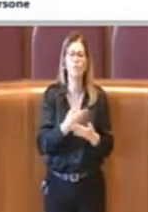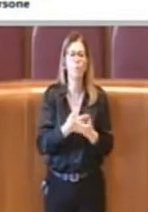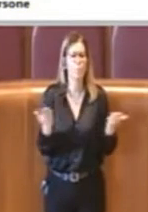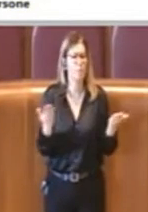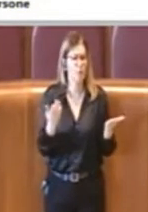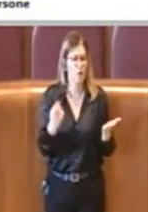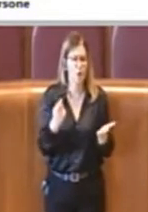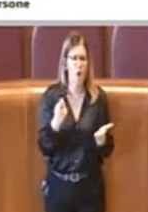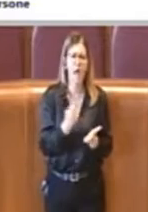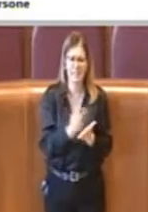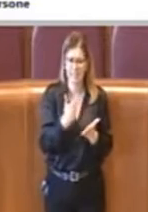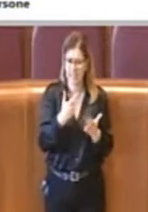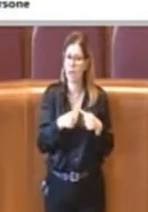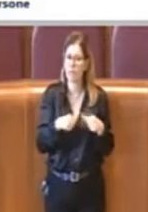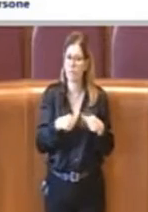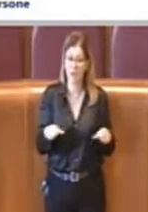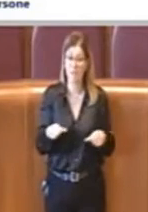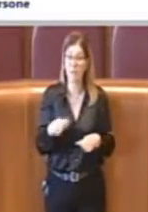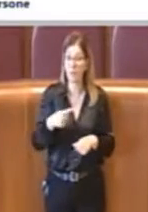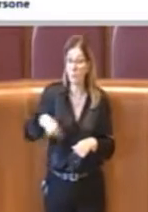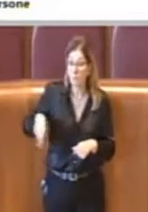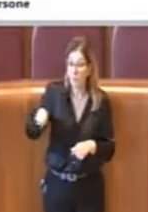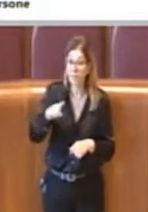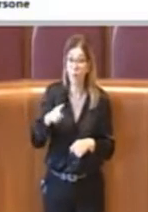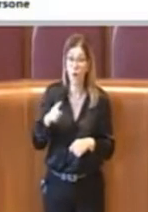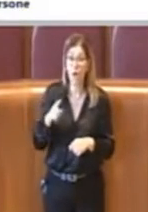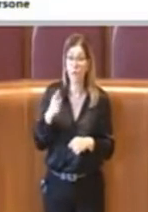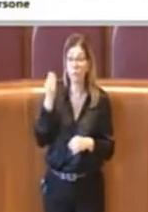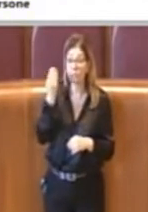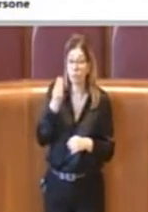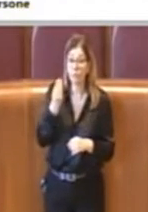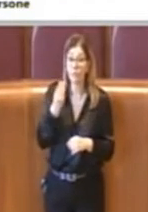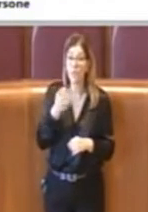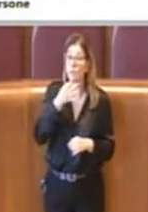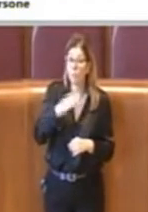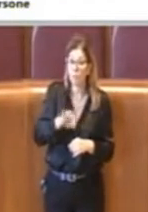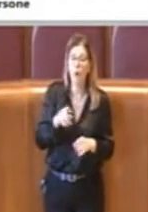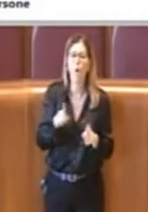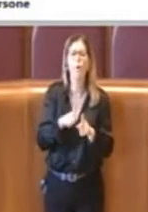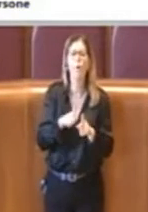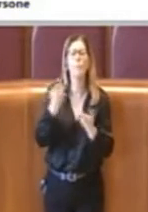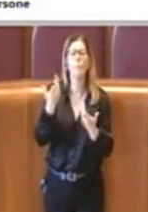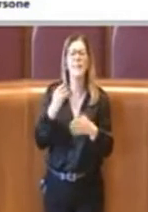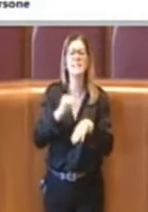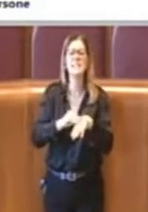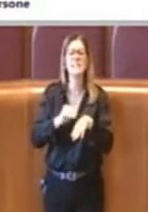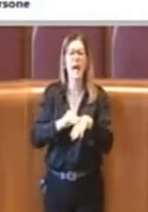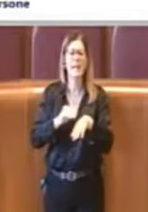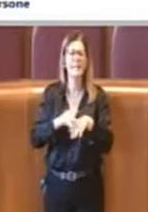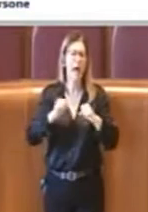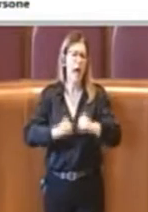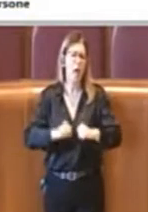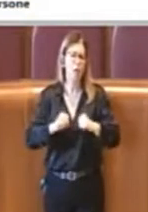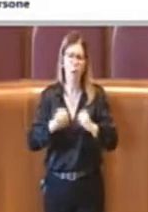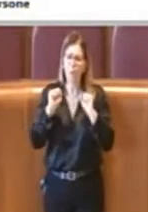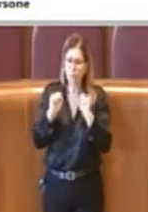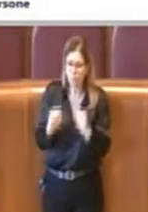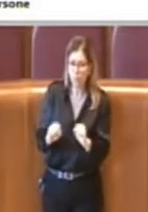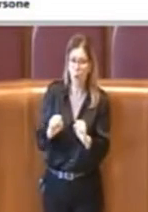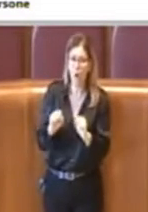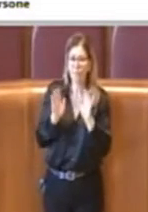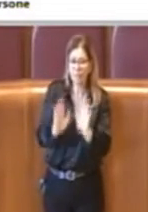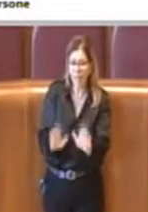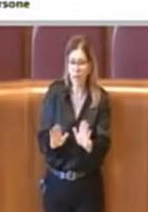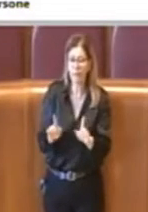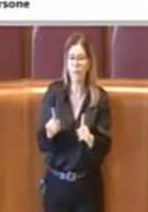è pensabile per voi fermare un servizio essenziale come quello sanitario, quindi con i fondi pubblici